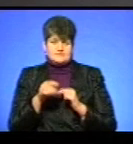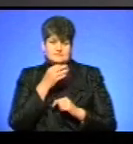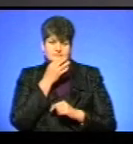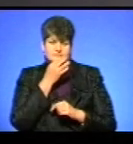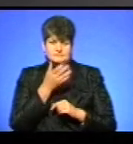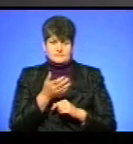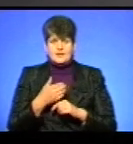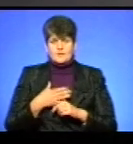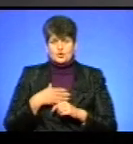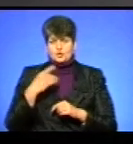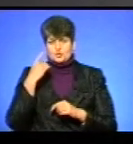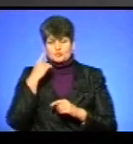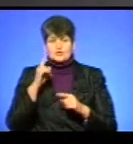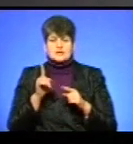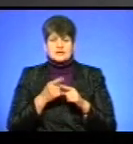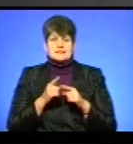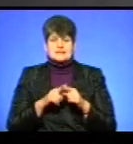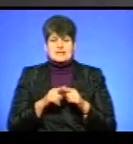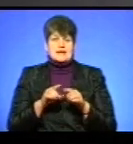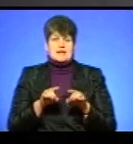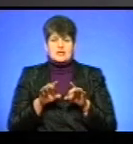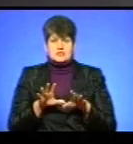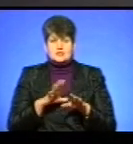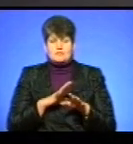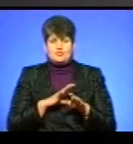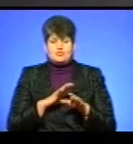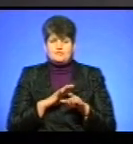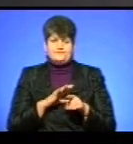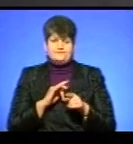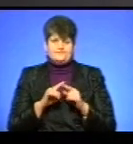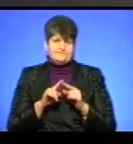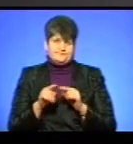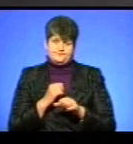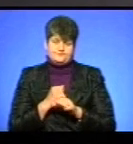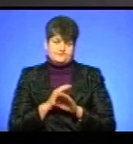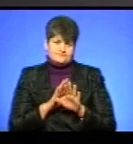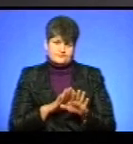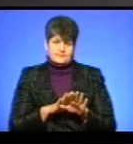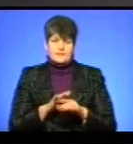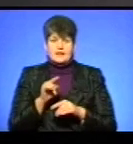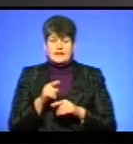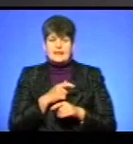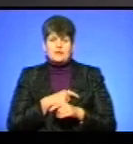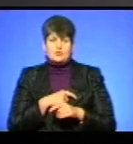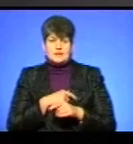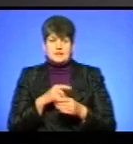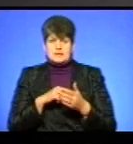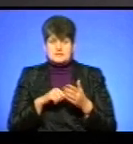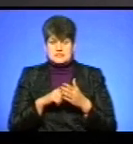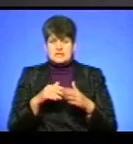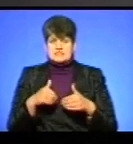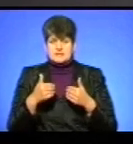На мою думку, це рішення трошки було передчасним, тому що так і міські депутати, які